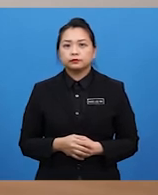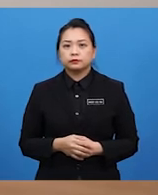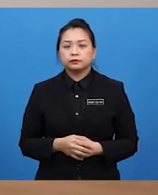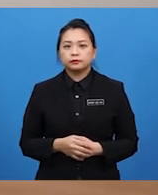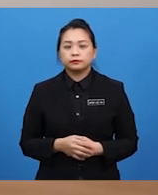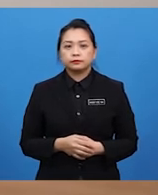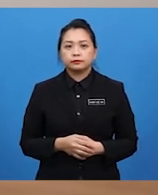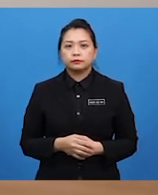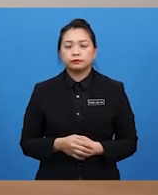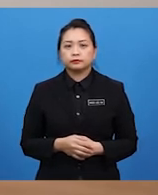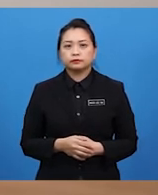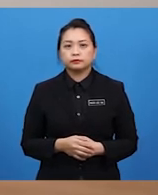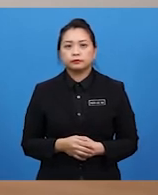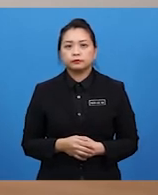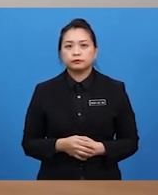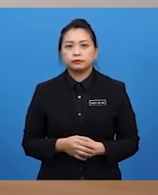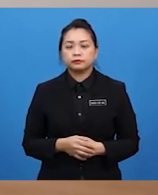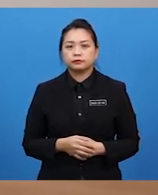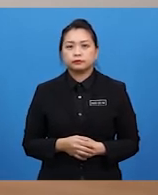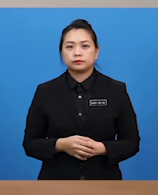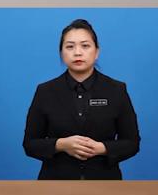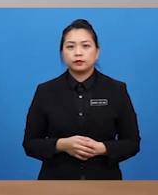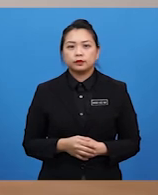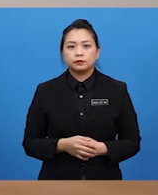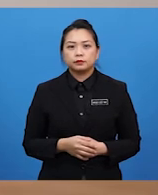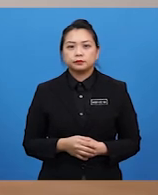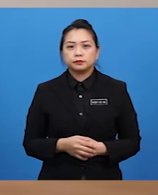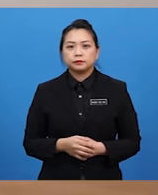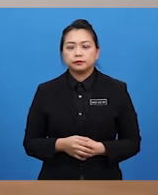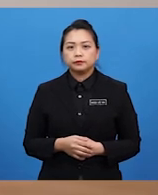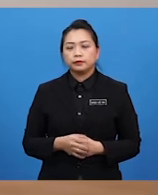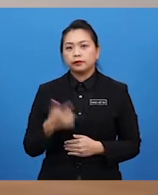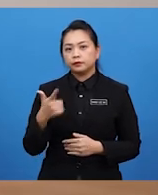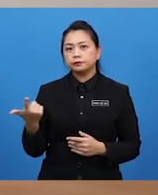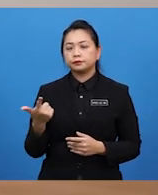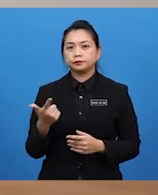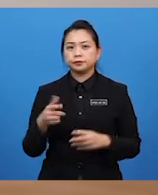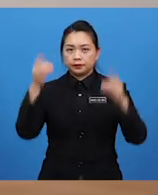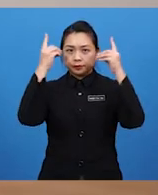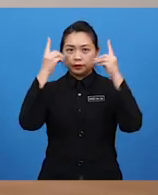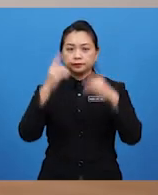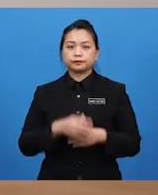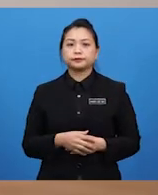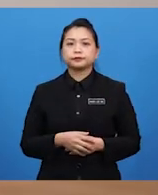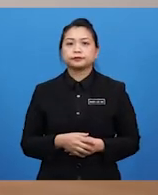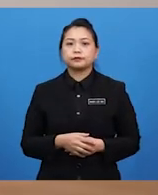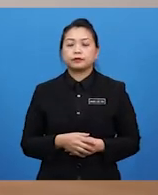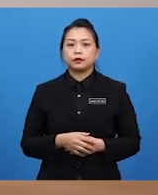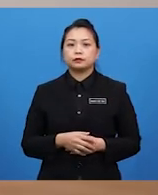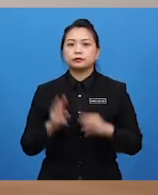dan juga peranan, berperanan penting dalam seni visual ini juga, Arief. Ya, Cikgu Doys. Selain daripada pendidikan tadi,